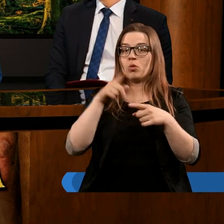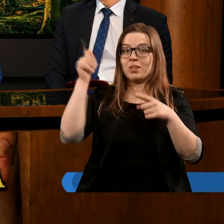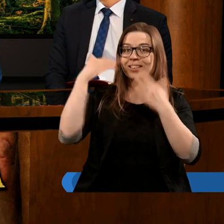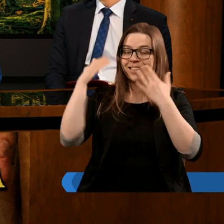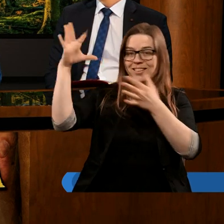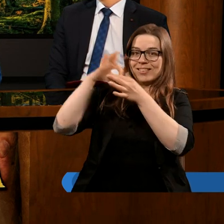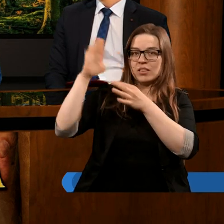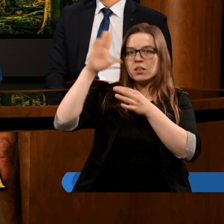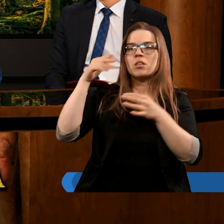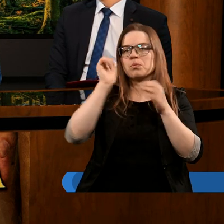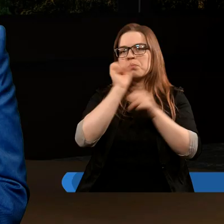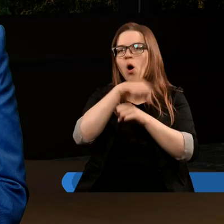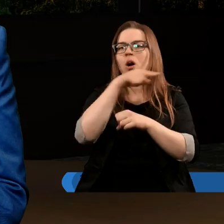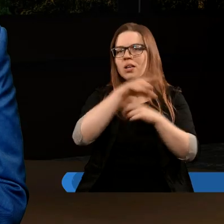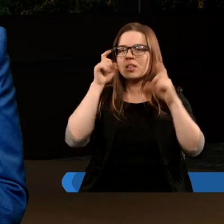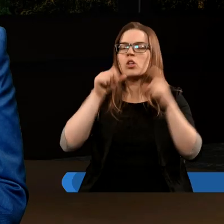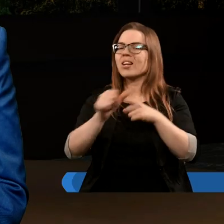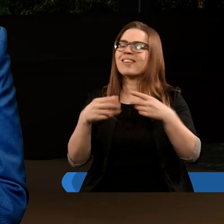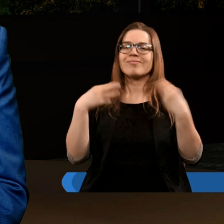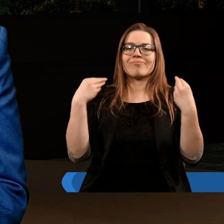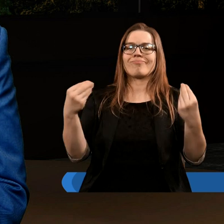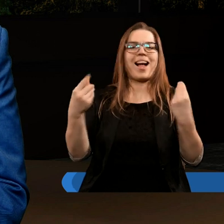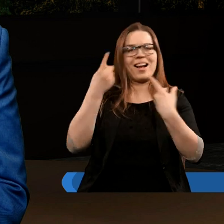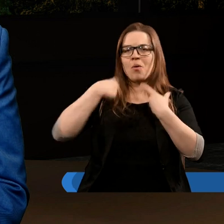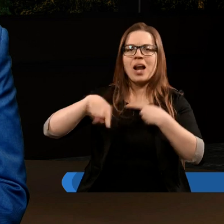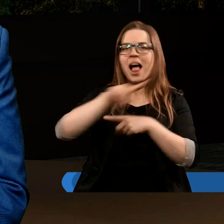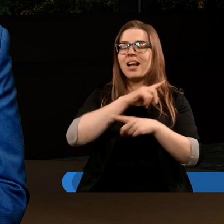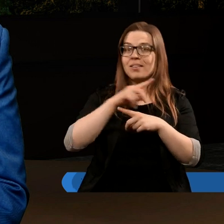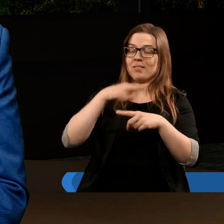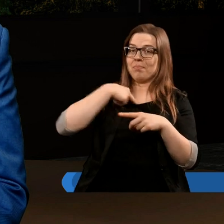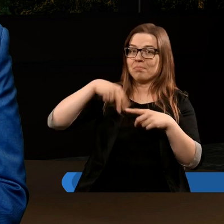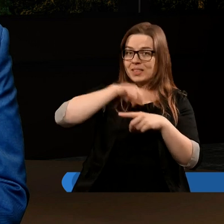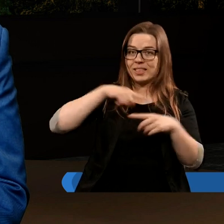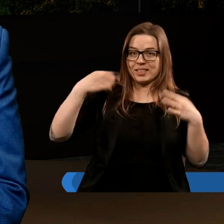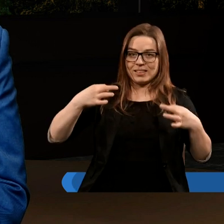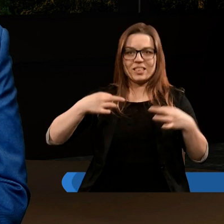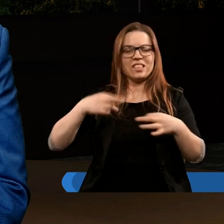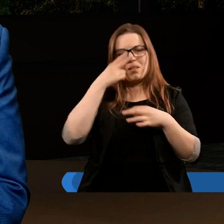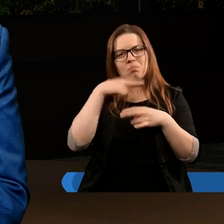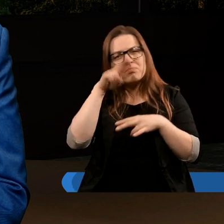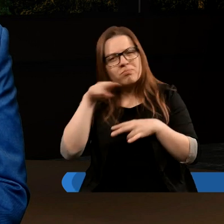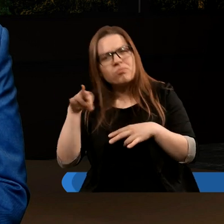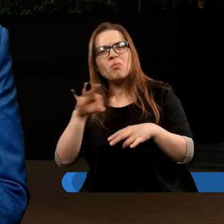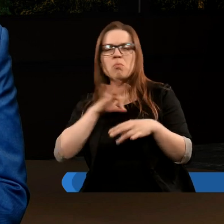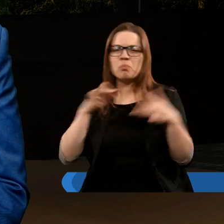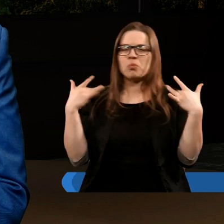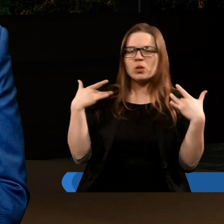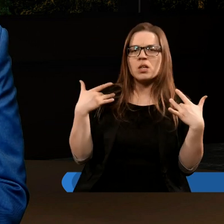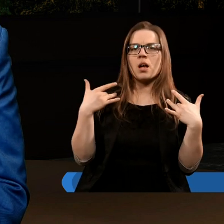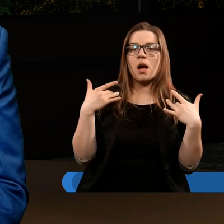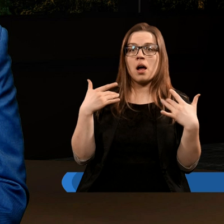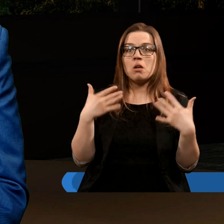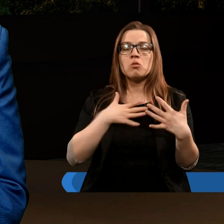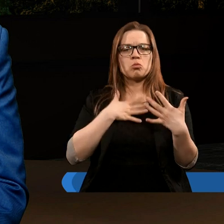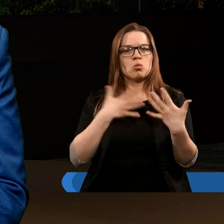wierzący diabła. I to jest dla nas piękne, że my dzisiaj, kiedy patrzymy na swoje życie, możemy patrzeć z nadzieją, że ze